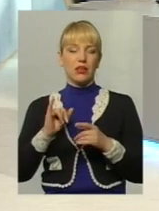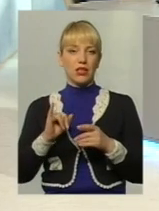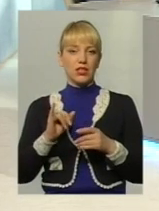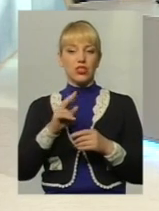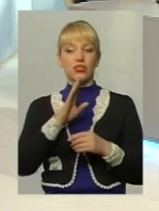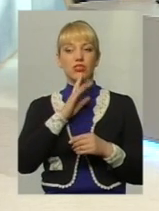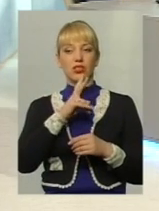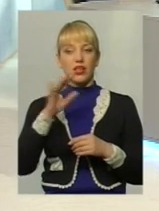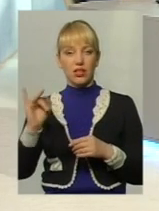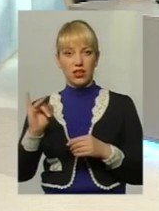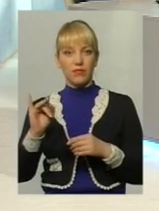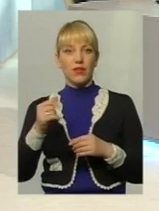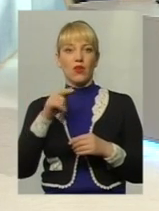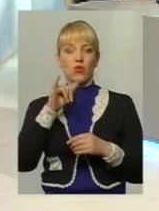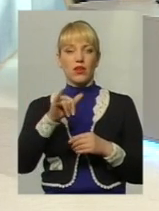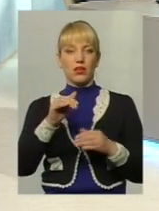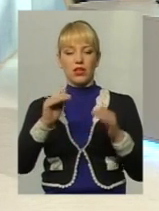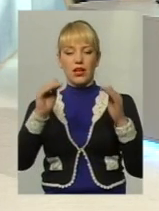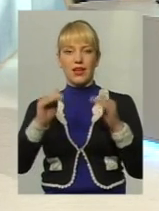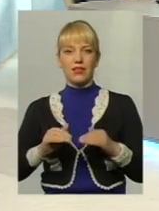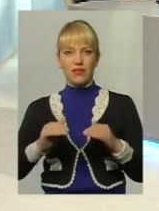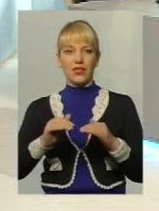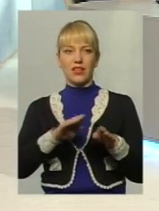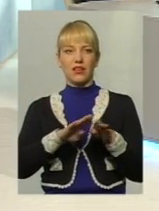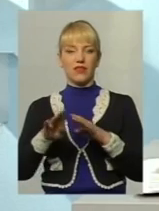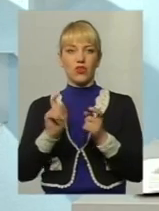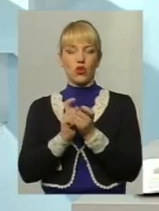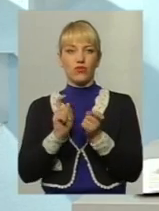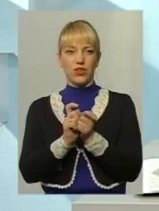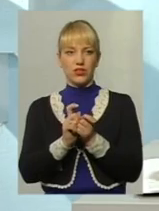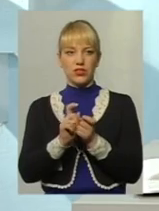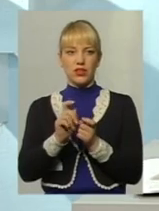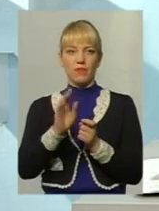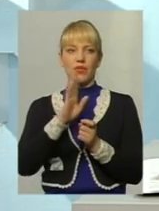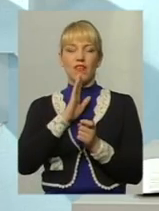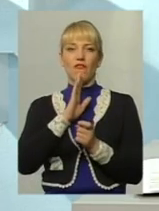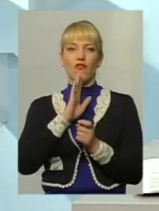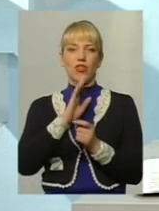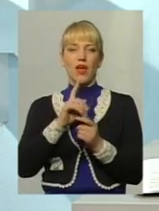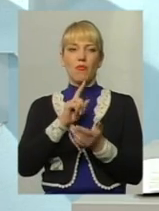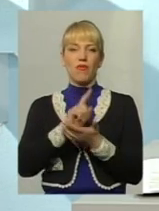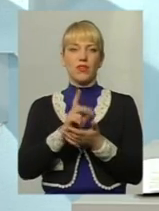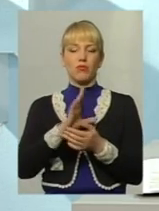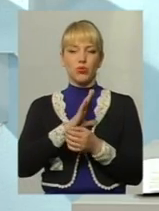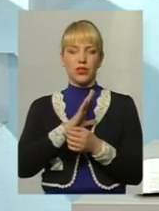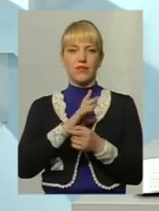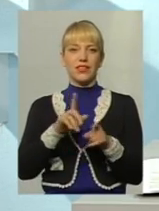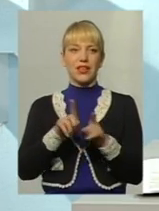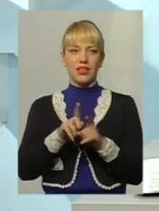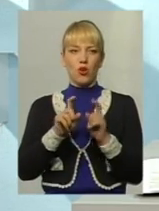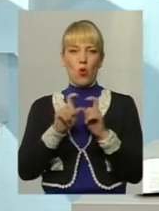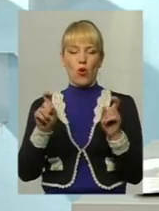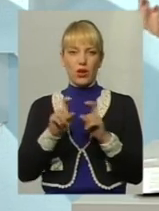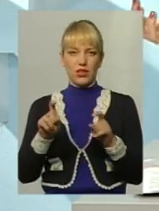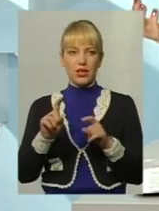в неї нижчий рівень конфліктності, вона повинна бути в цих органах.